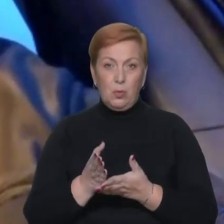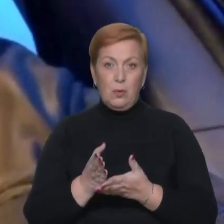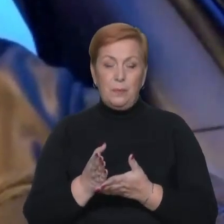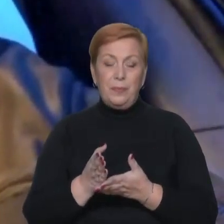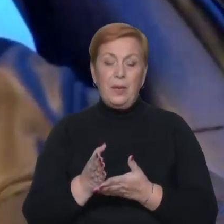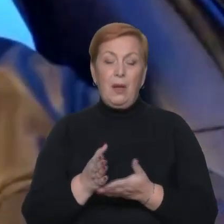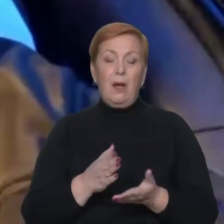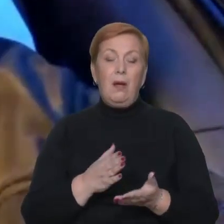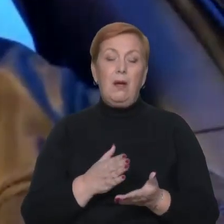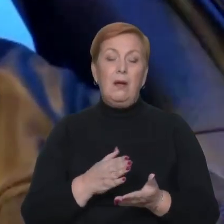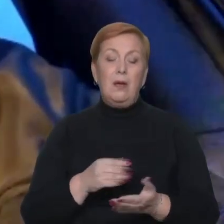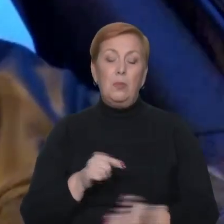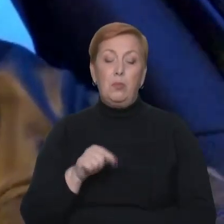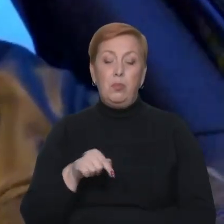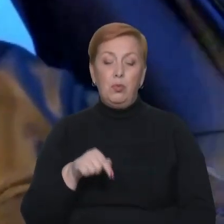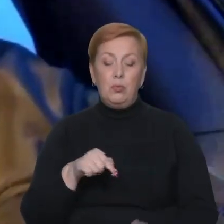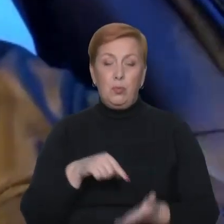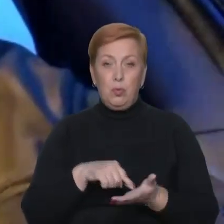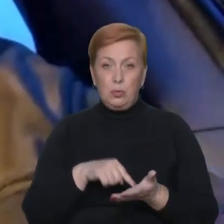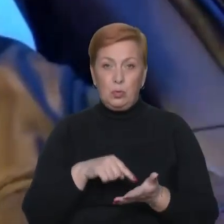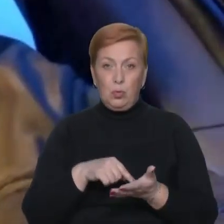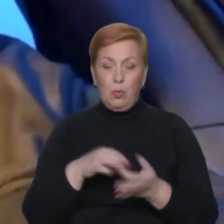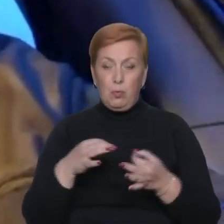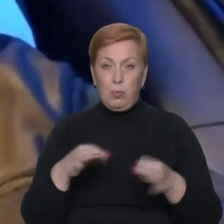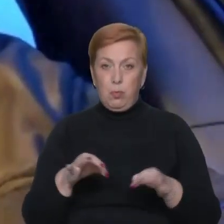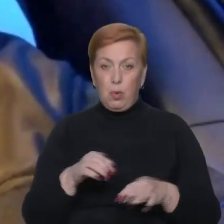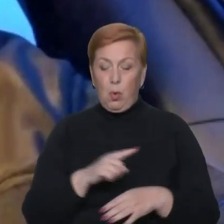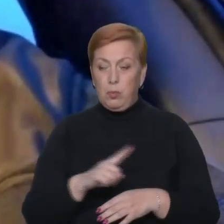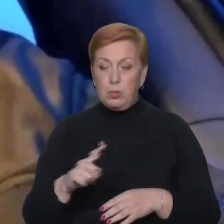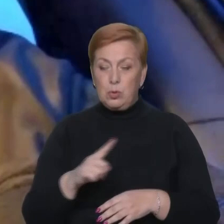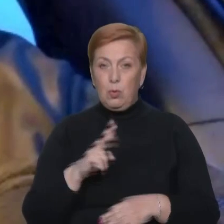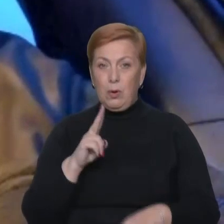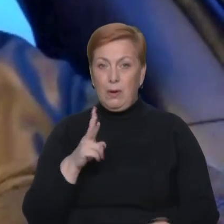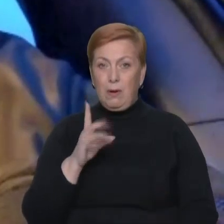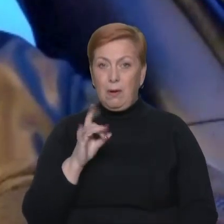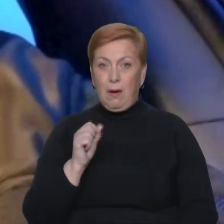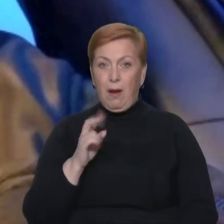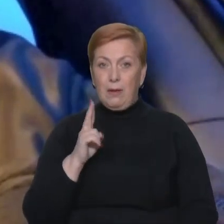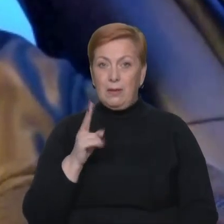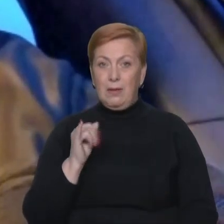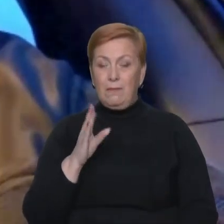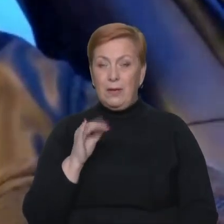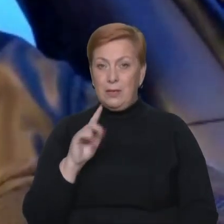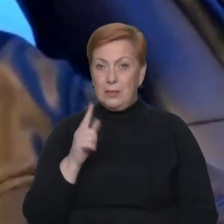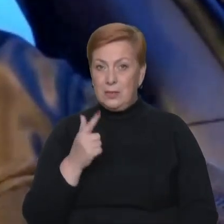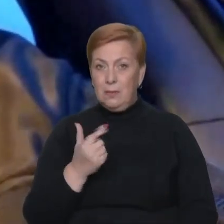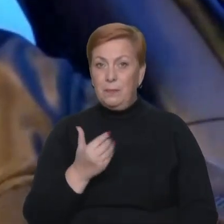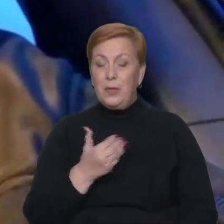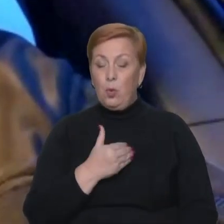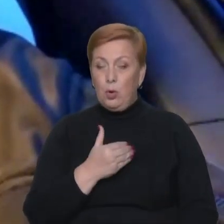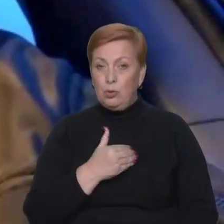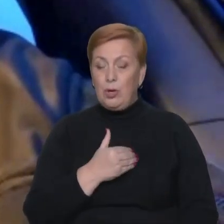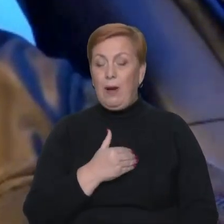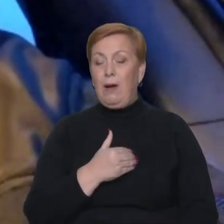Криківець, хоча при цьому напрямку пункту пропуску Криківець була